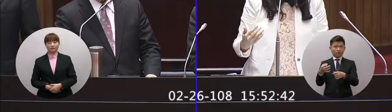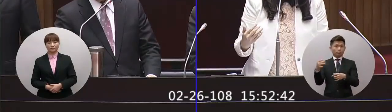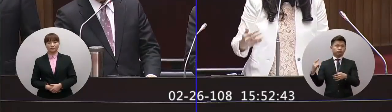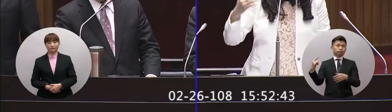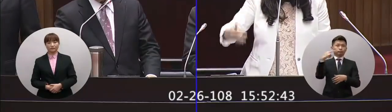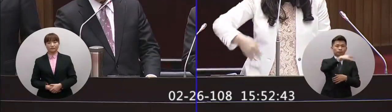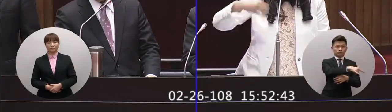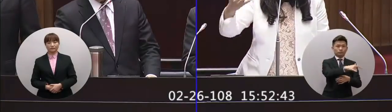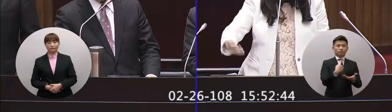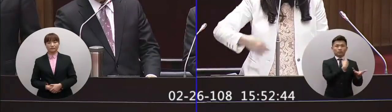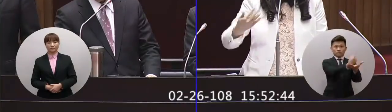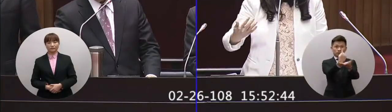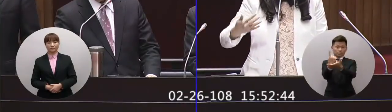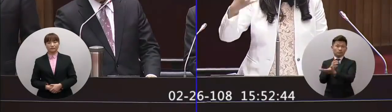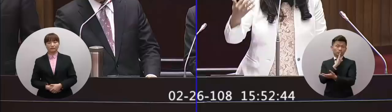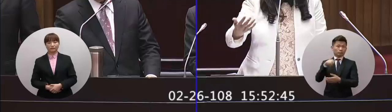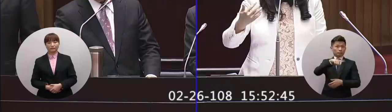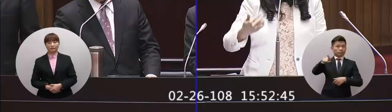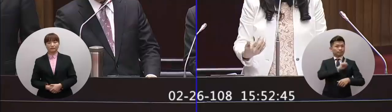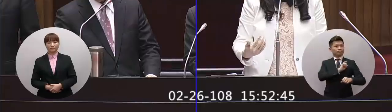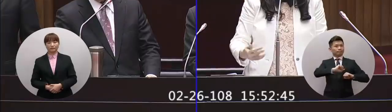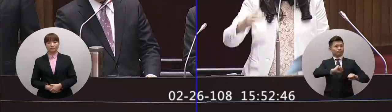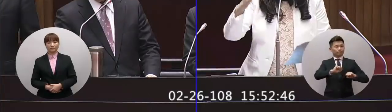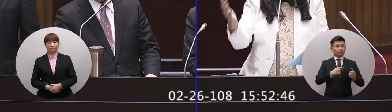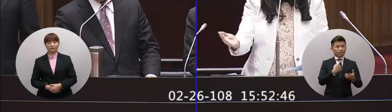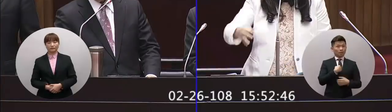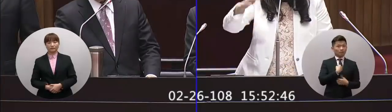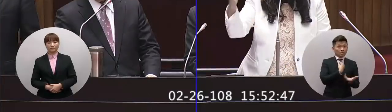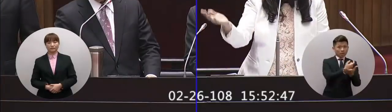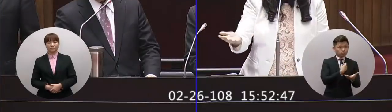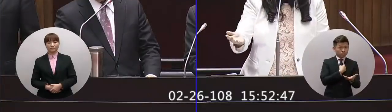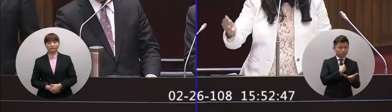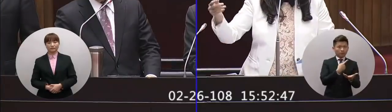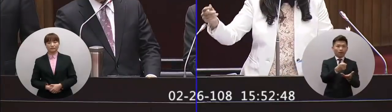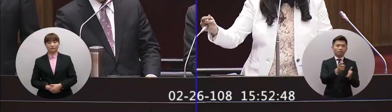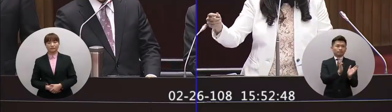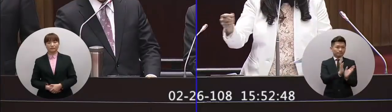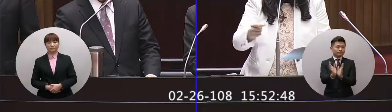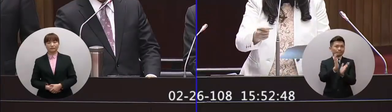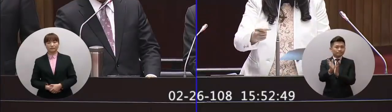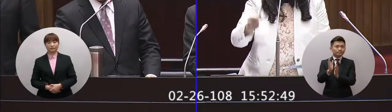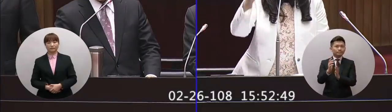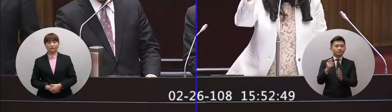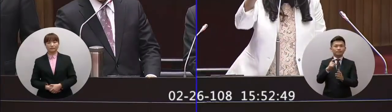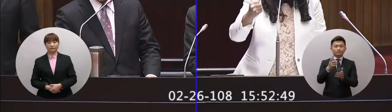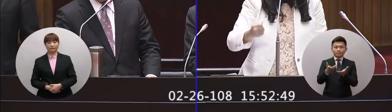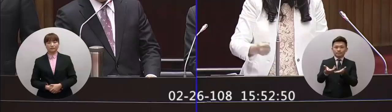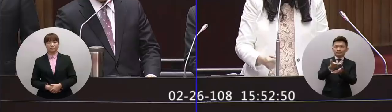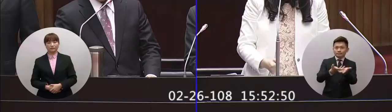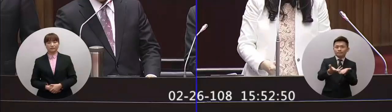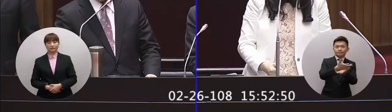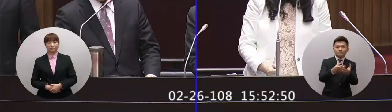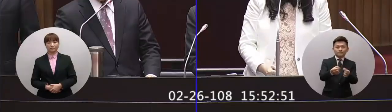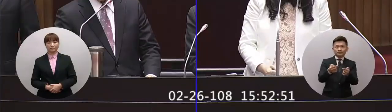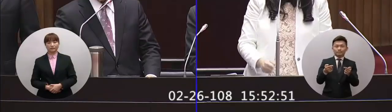參加所有的活動就讓他們自己想參加的人去參加主辦單位好好的整理把僑胞的感情融合起來都是